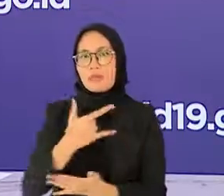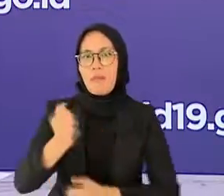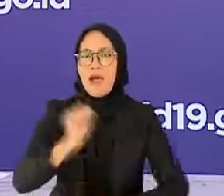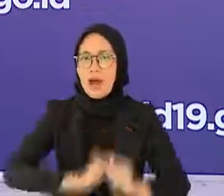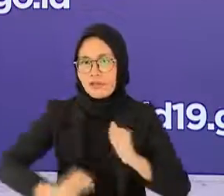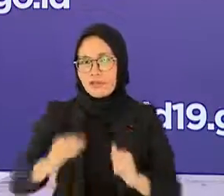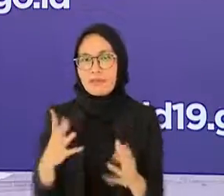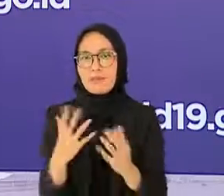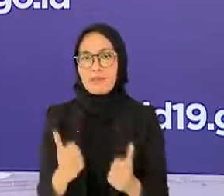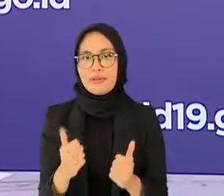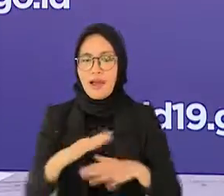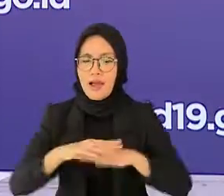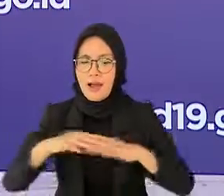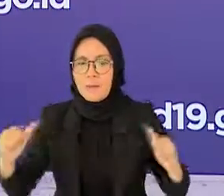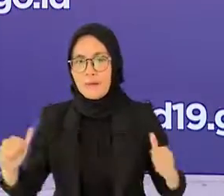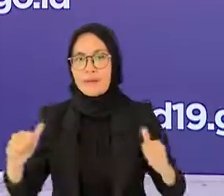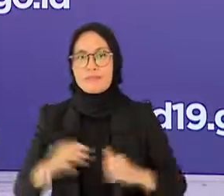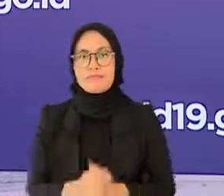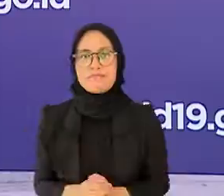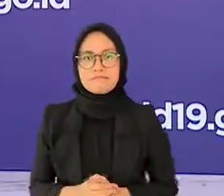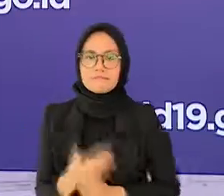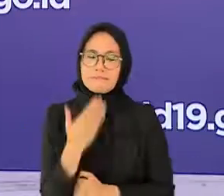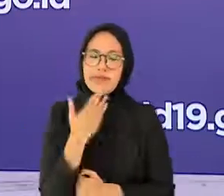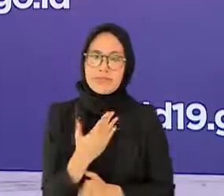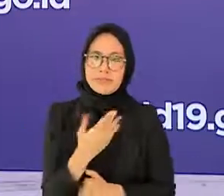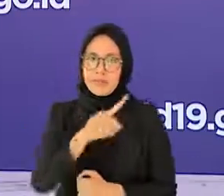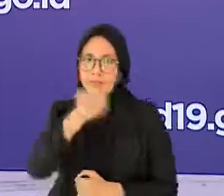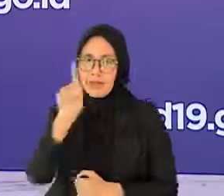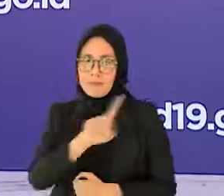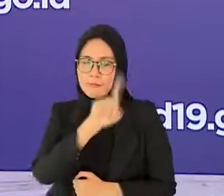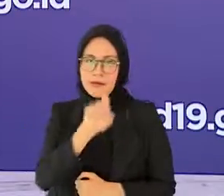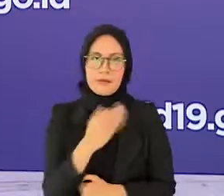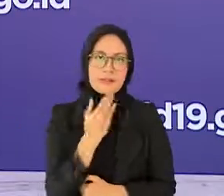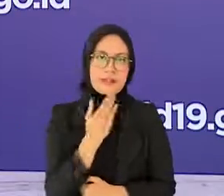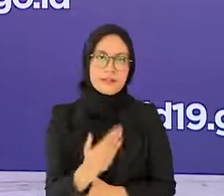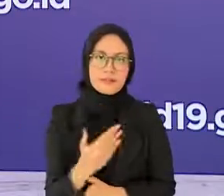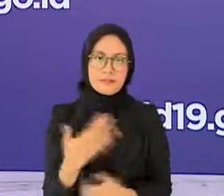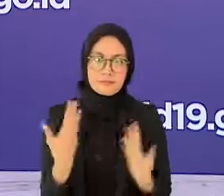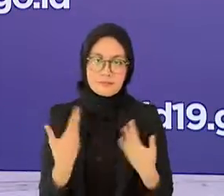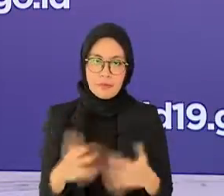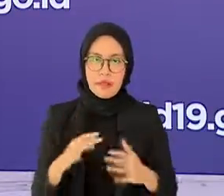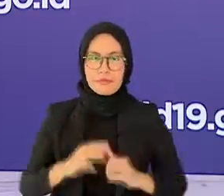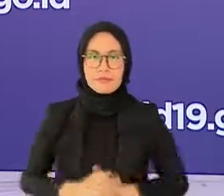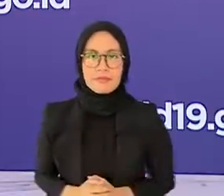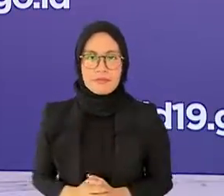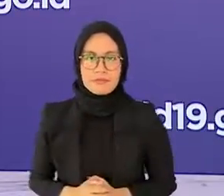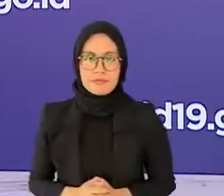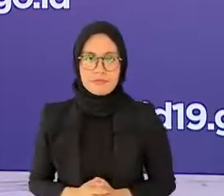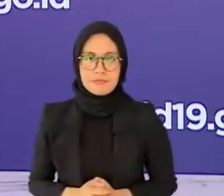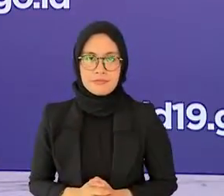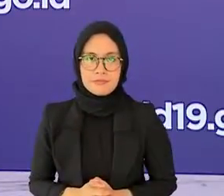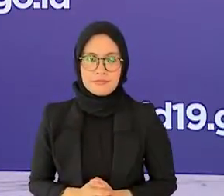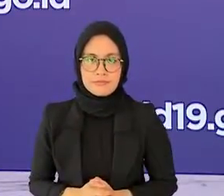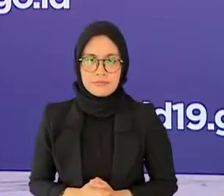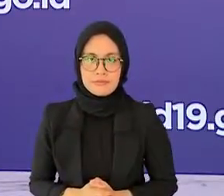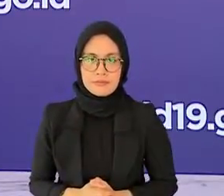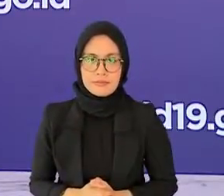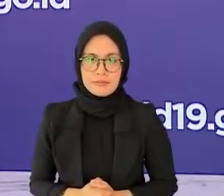terima kasih atas pertanyaan dari media dengan demikian konversi pers berakhir